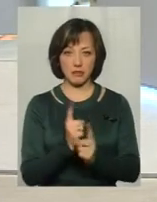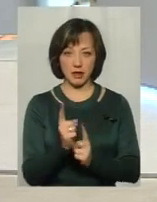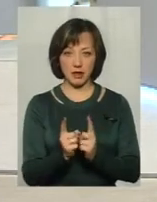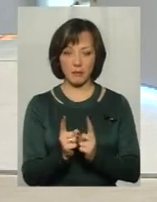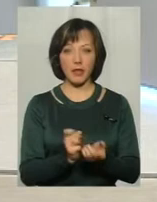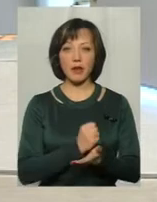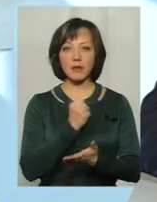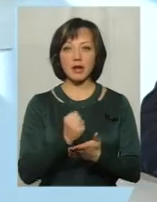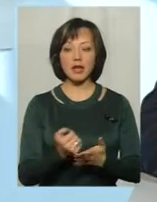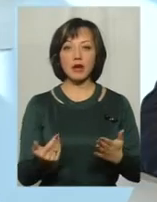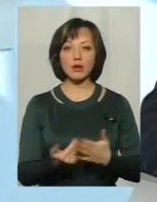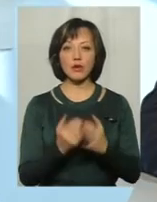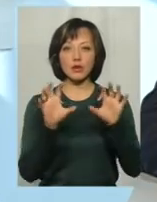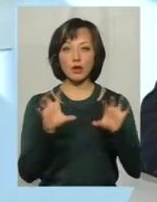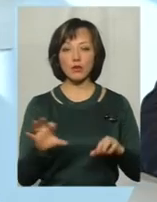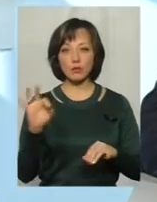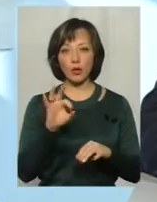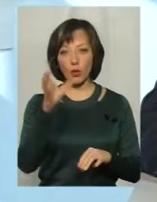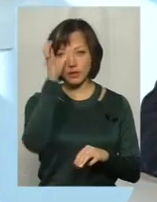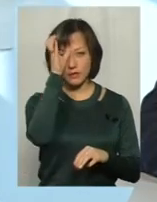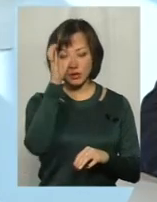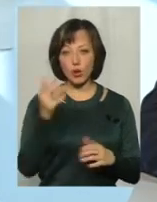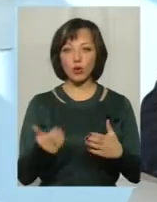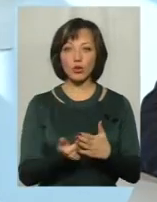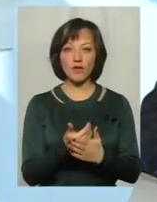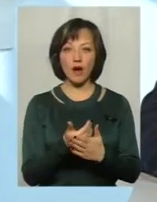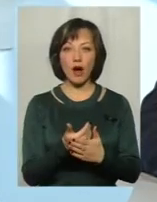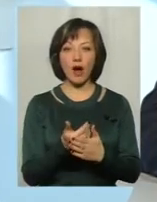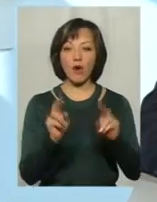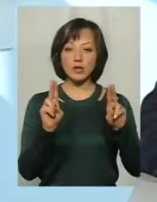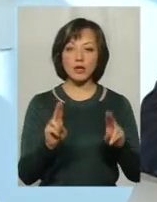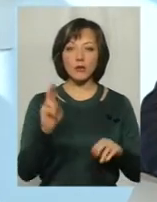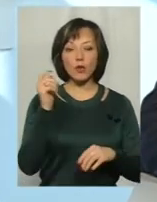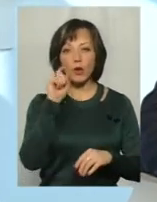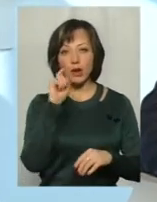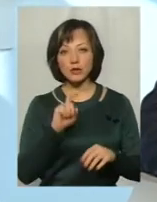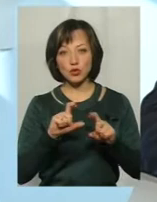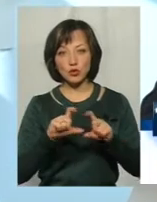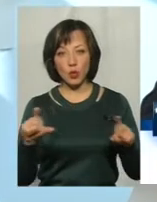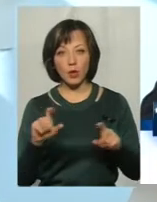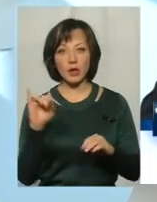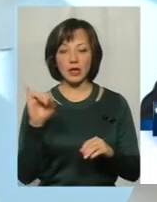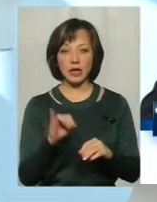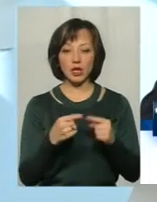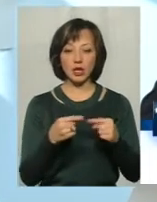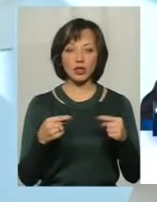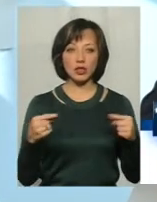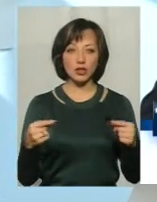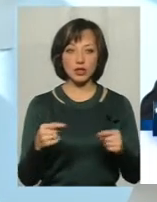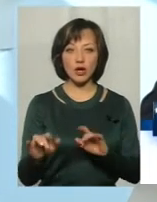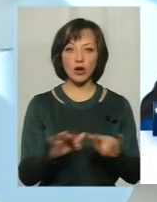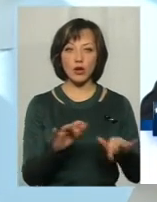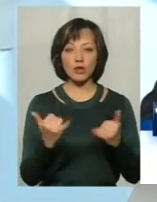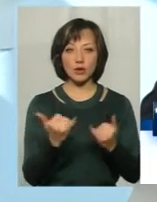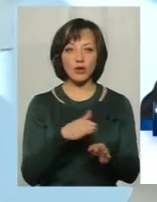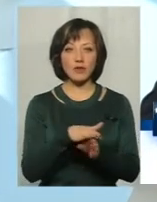Прийняття нового закону про освіти, нова концепція нової української школи і інші відповідні кроки, які